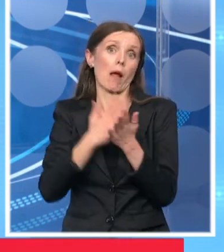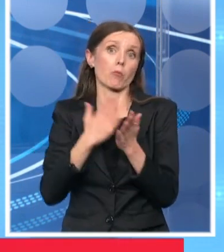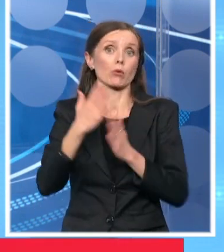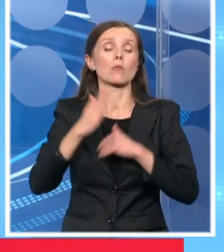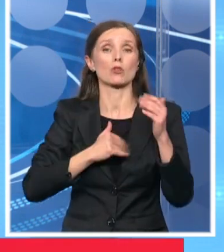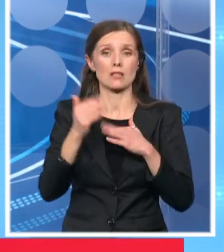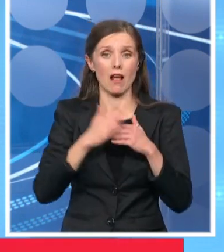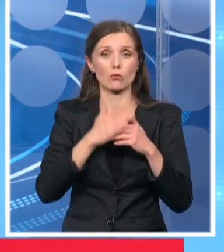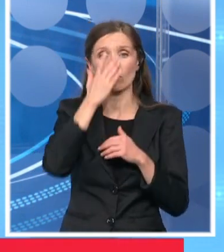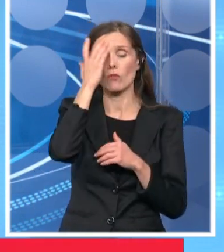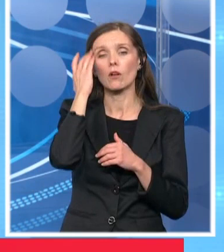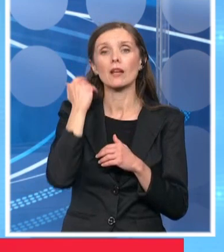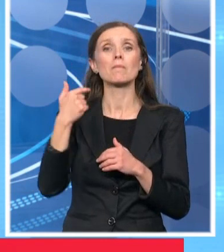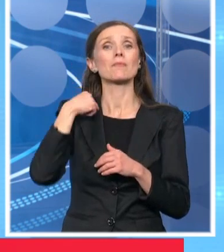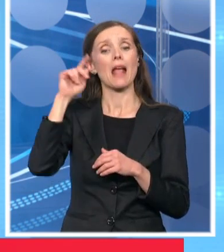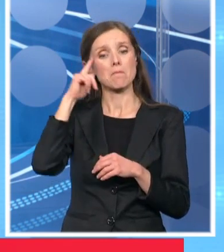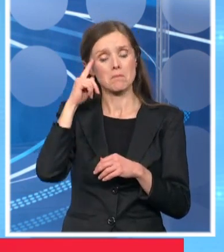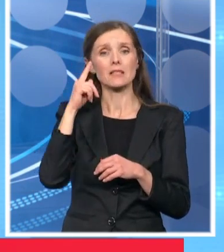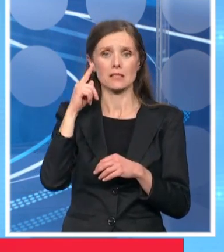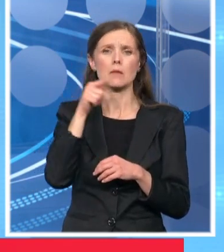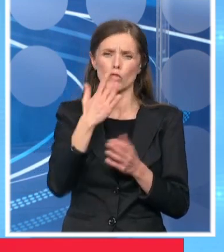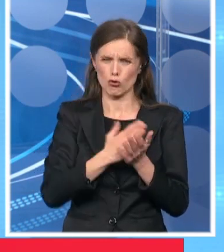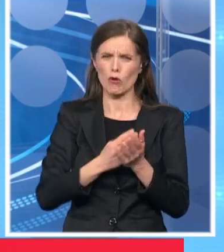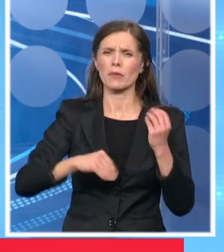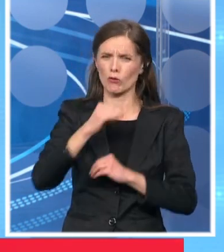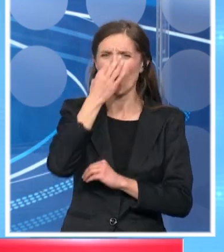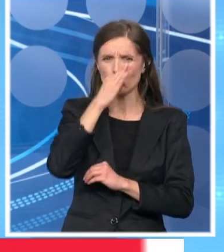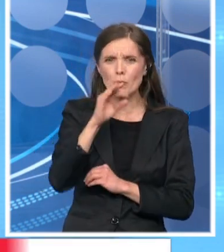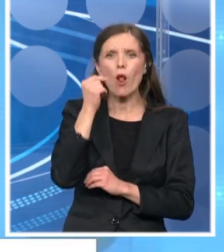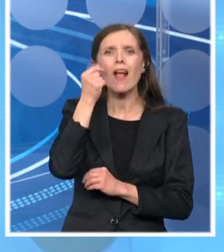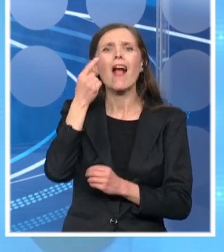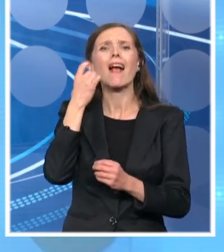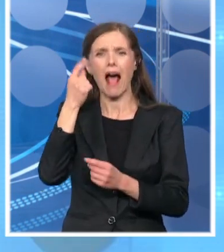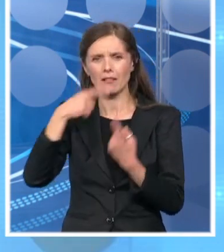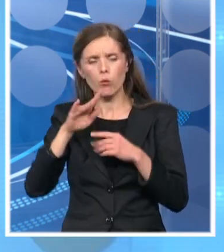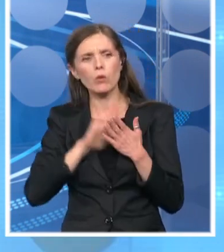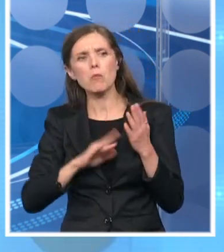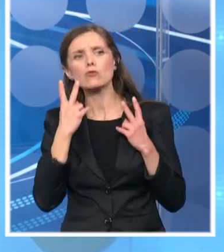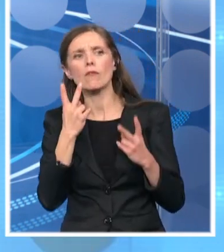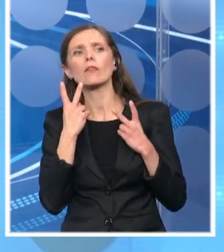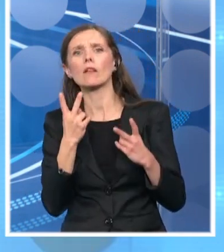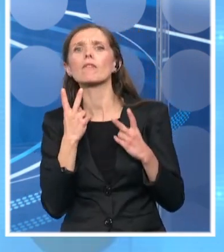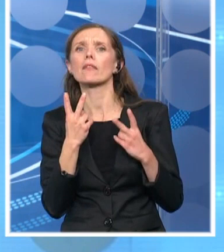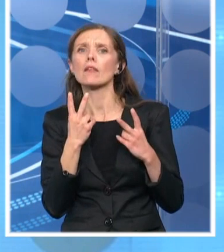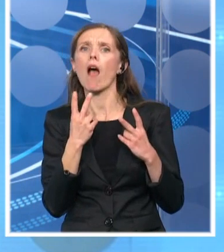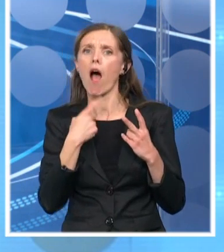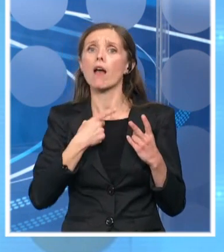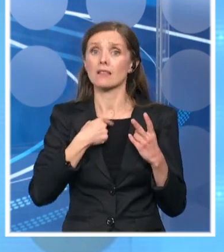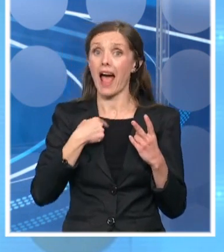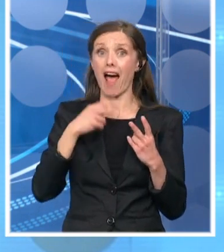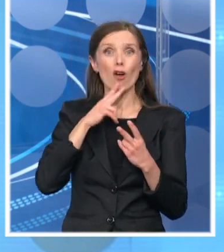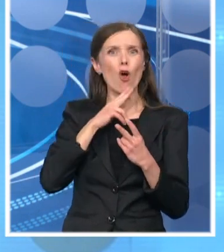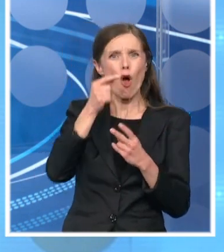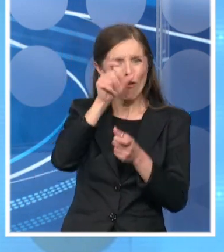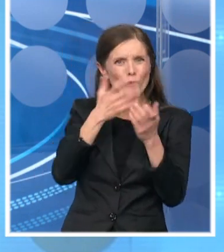i mislim da će to biti još bolje kada ljudi zaista i vide da mi već krećemo da pozivamo ove ljude